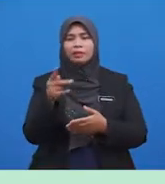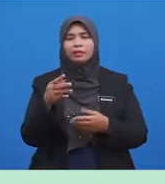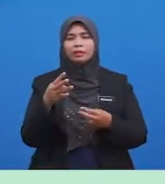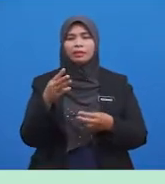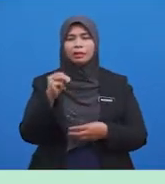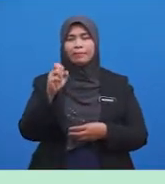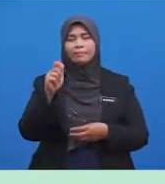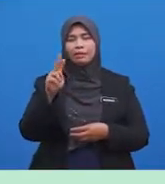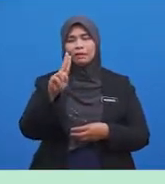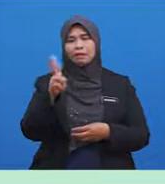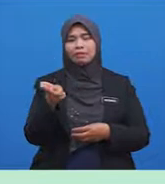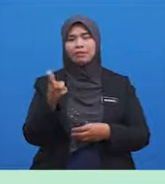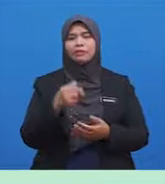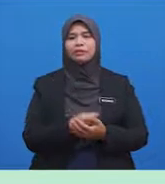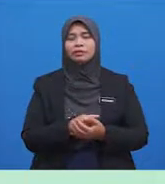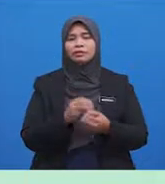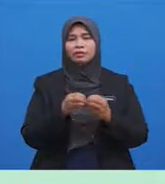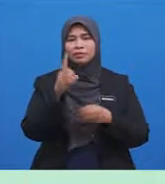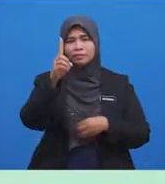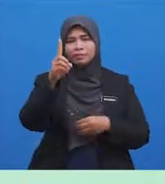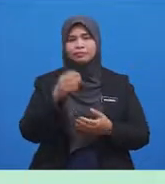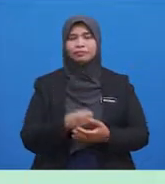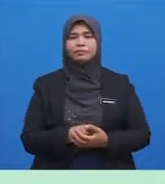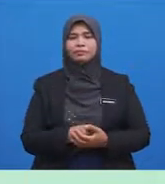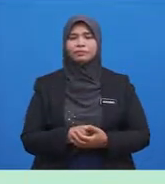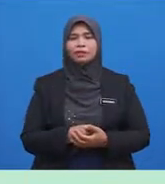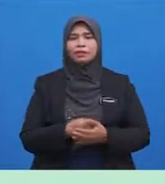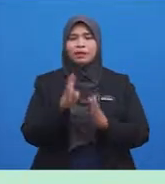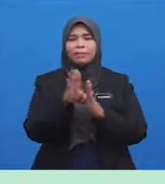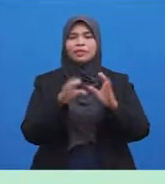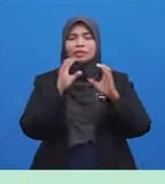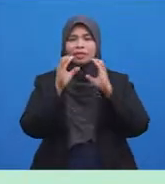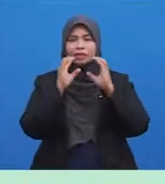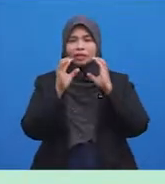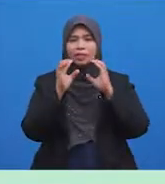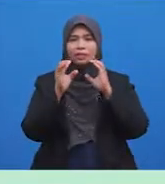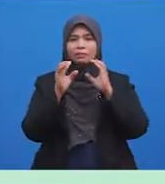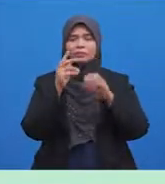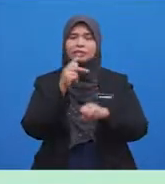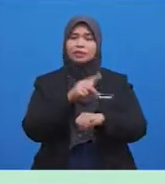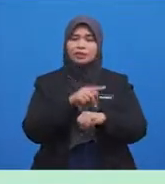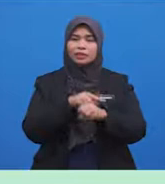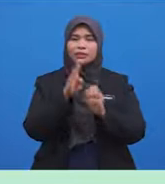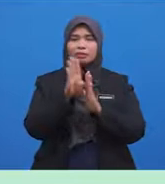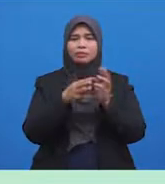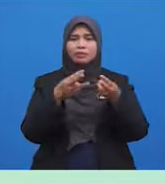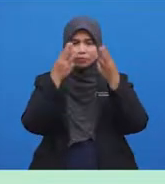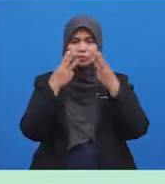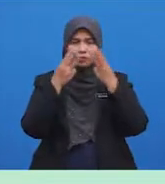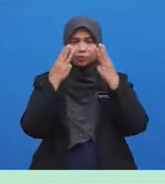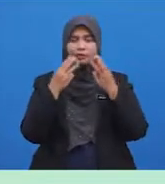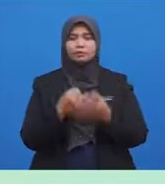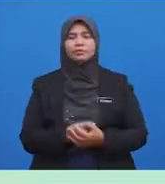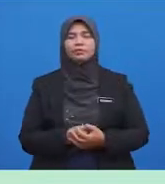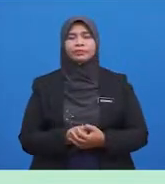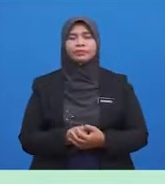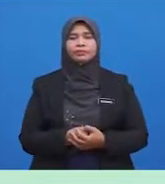-perkara makroh Yang pertama Bercakap-cakap Ketika beruduk Haa